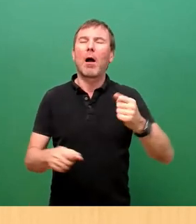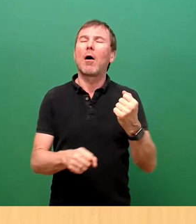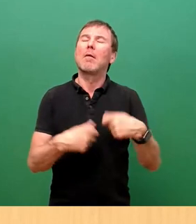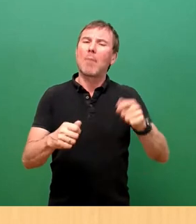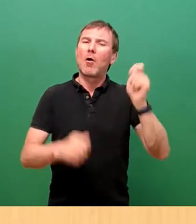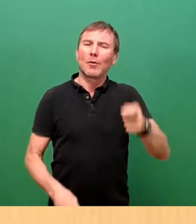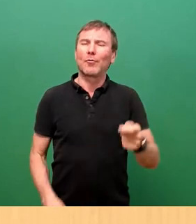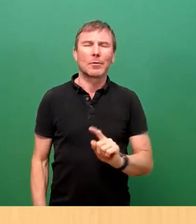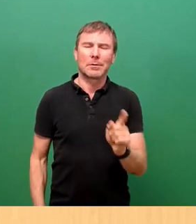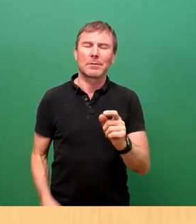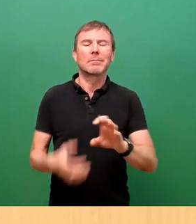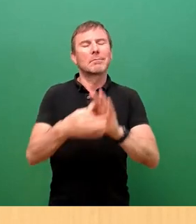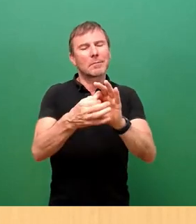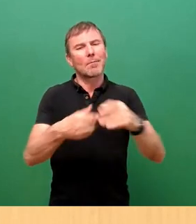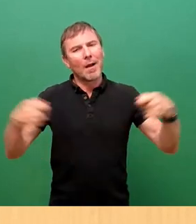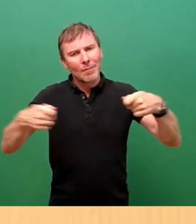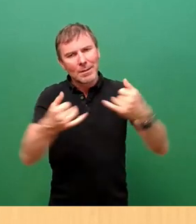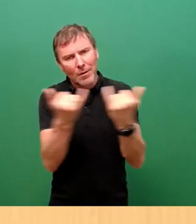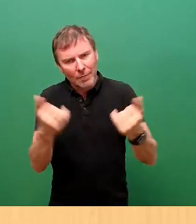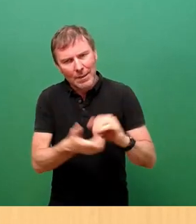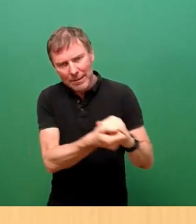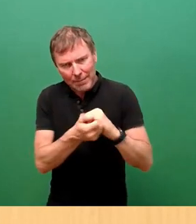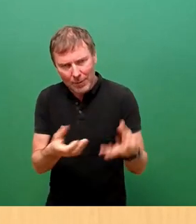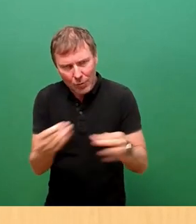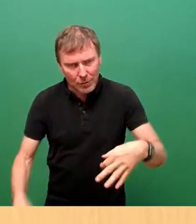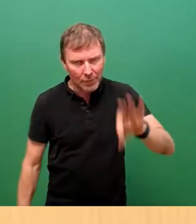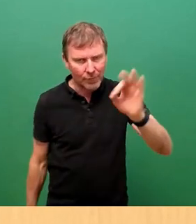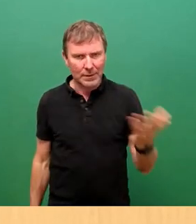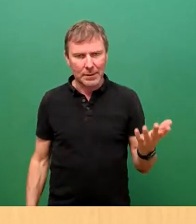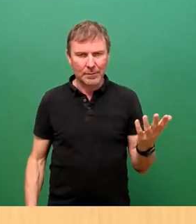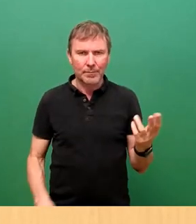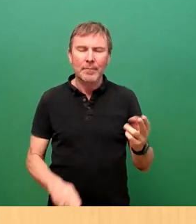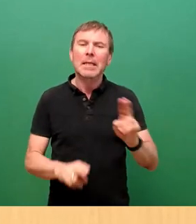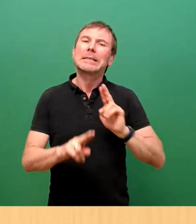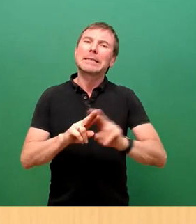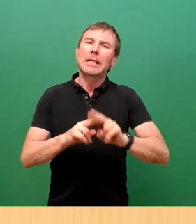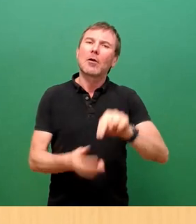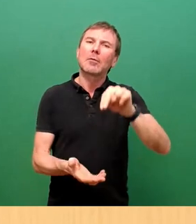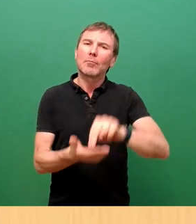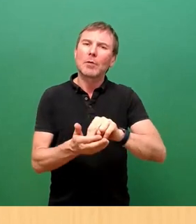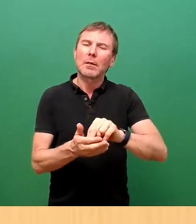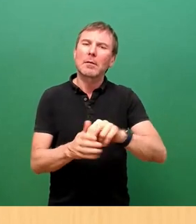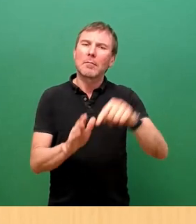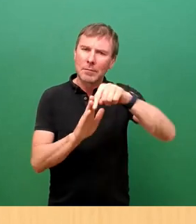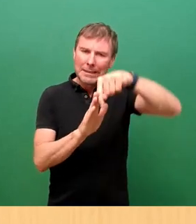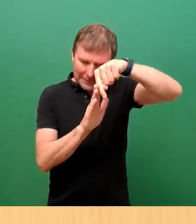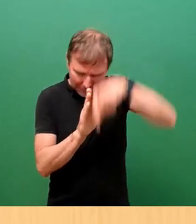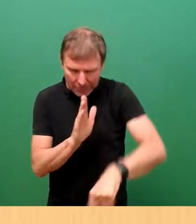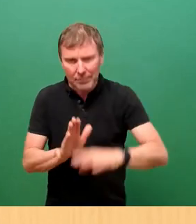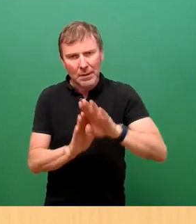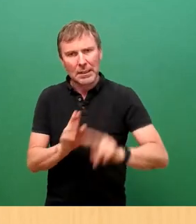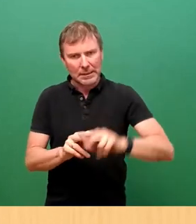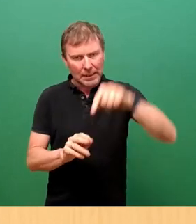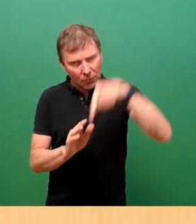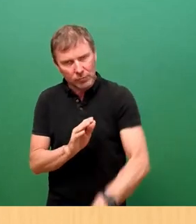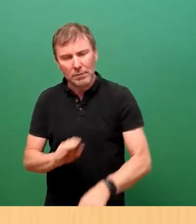Finanzierung gemeinsam reden. Eine Sanierung im Bestand wäre eine grundhafte Sanierung, kostet nach derzeitigen Schätzungen 23